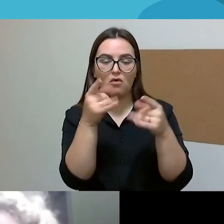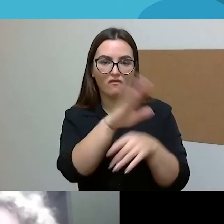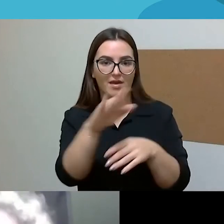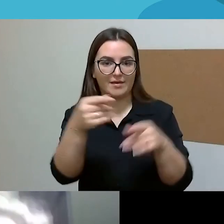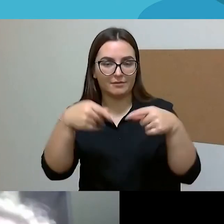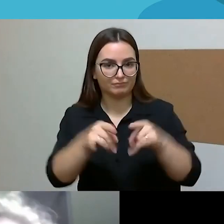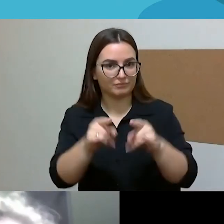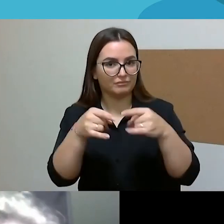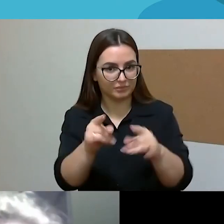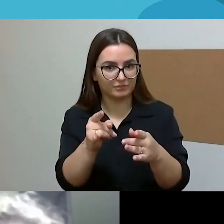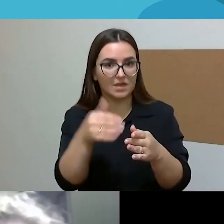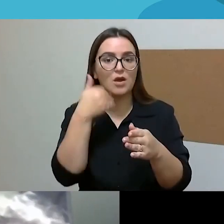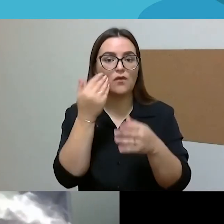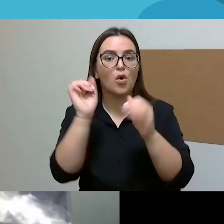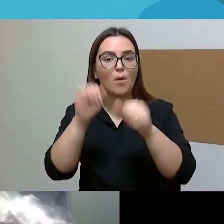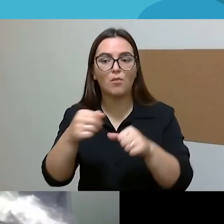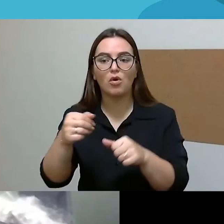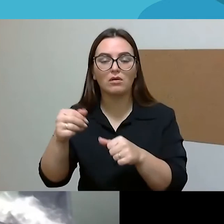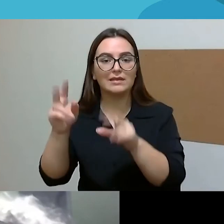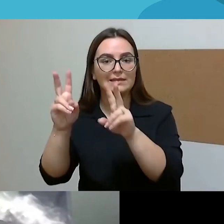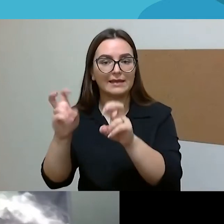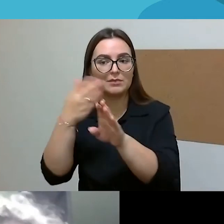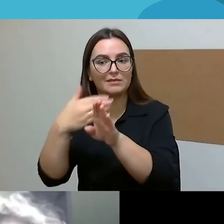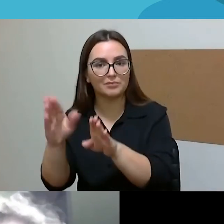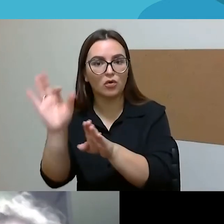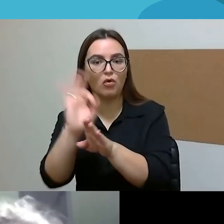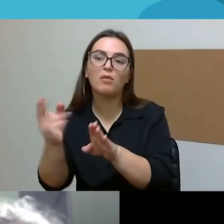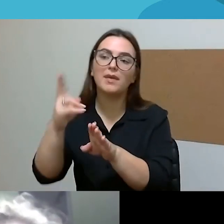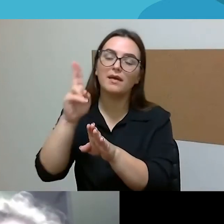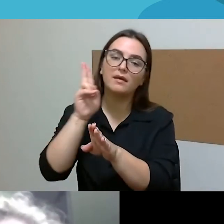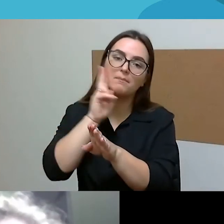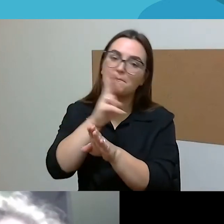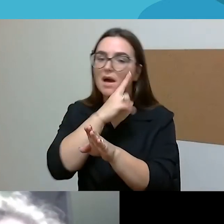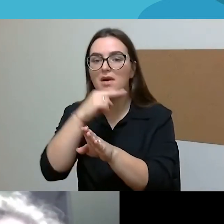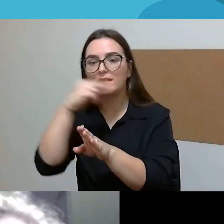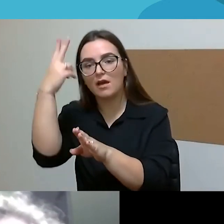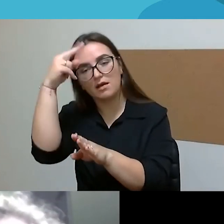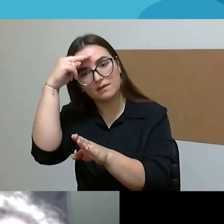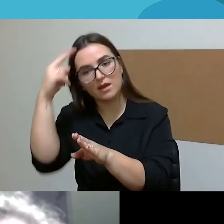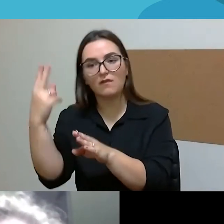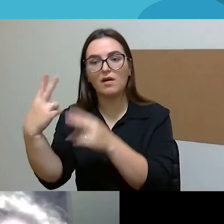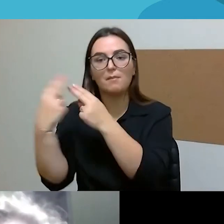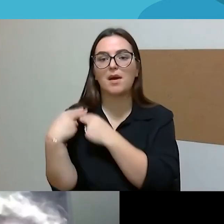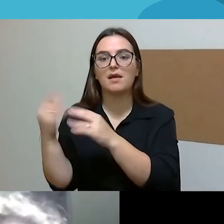apie tėvo ir motinos pareigas. Ir man tai galbūt labiau nerima keltų ne pat skirybų